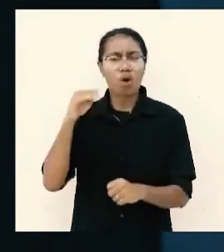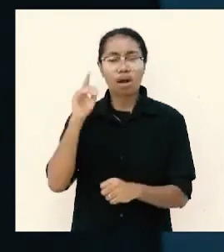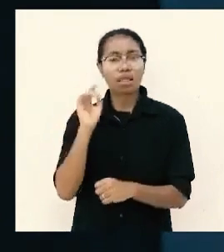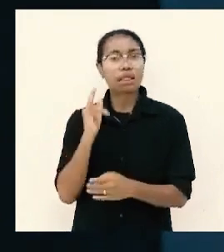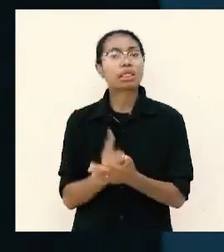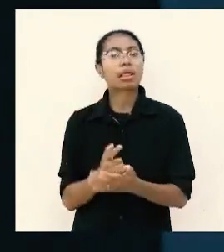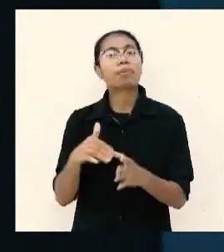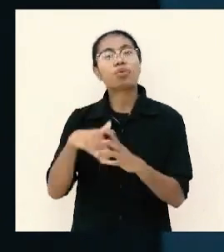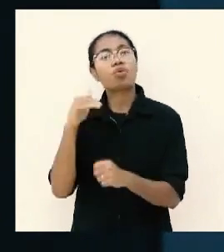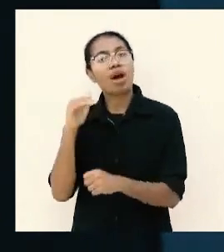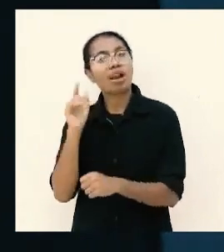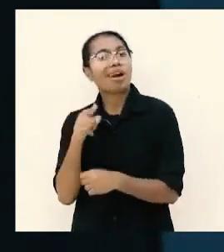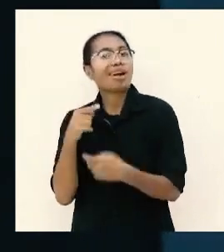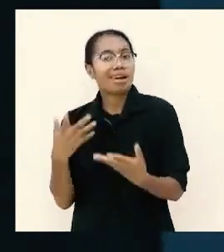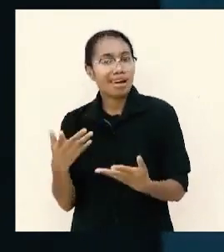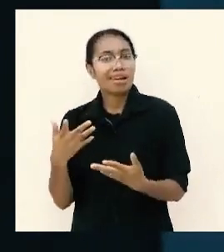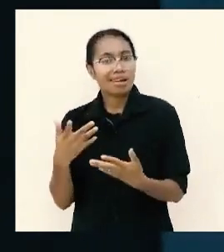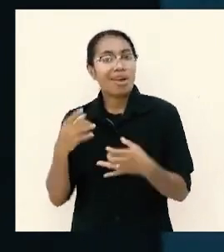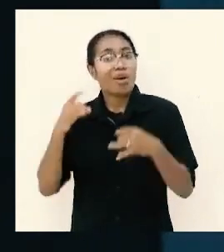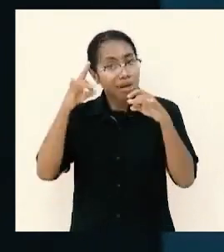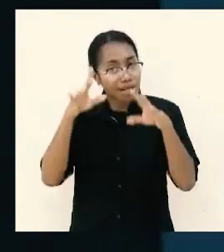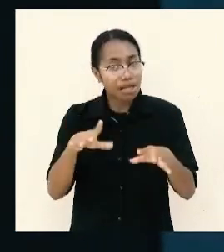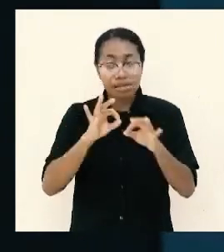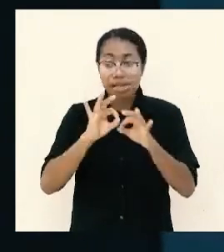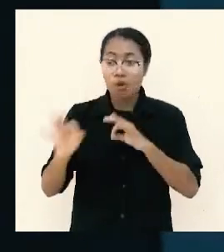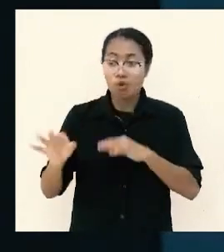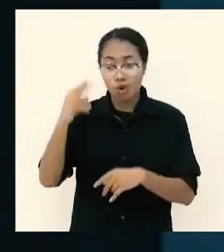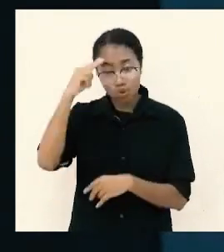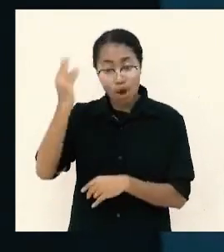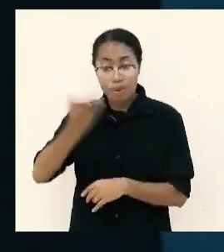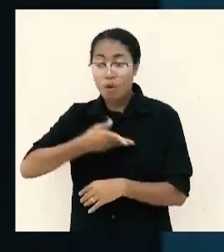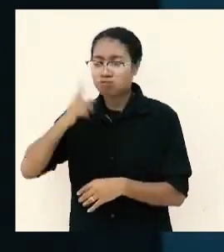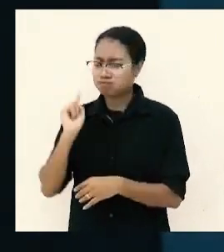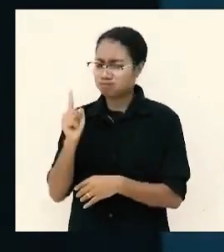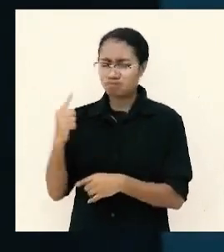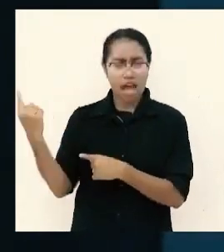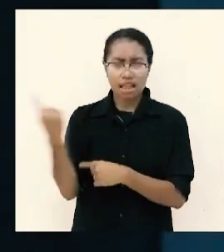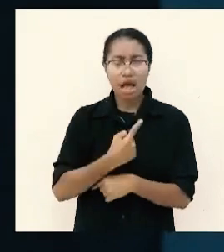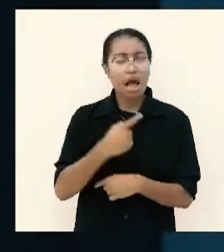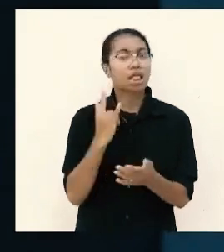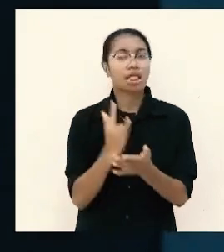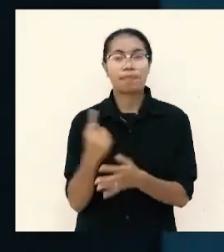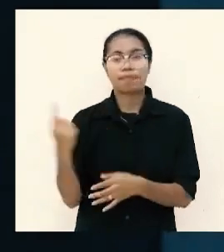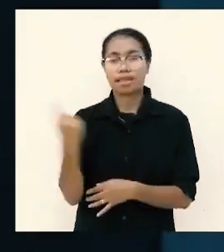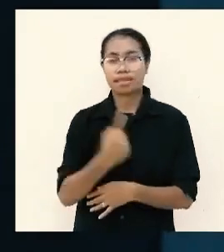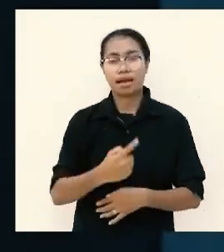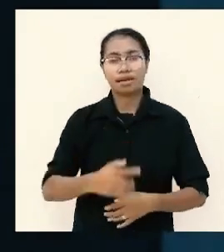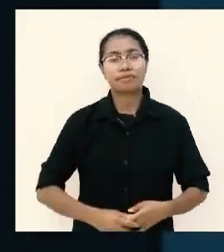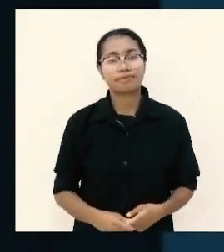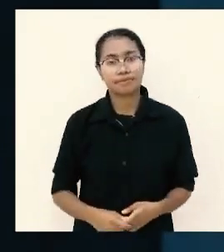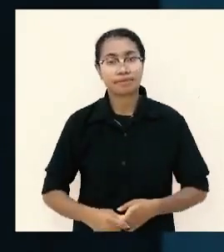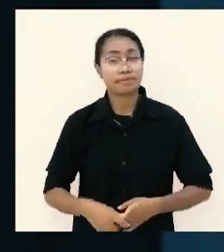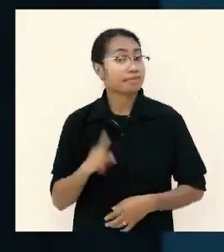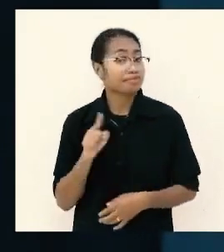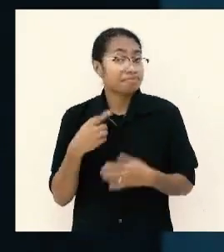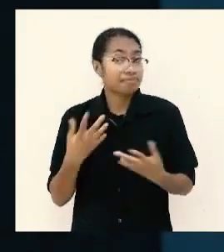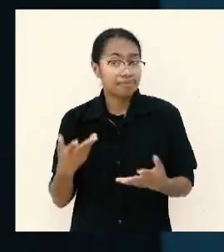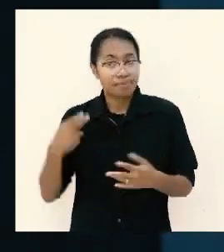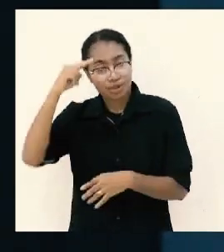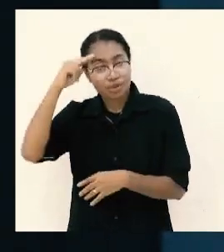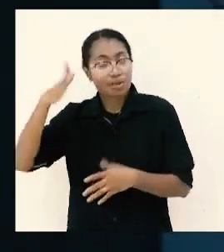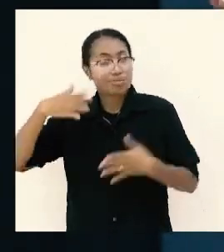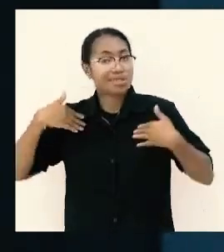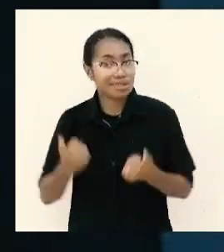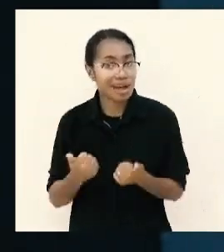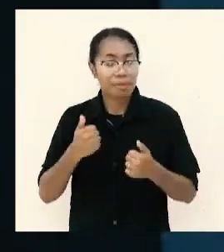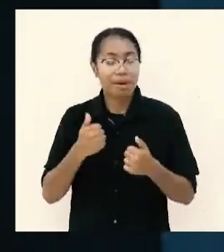tapi berkat dari jauh kalau Tuhan perintahkan dia datang pasti dia datang nah Tuhan bisa pakai